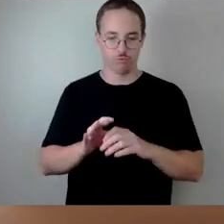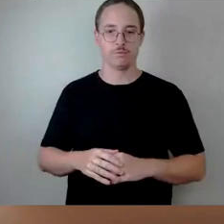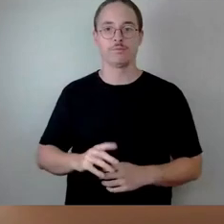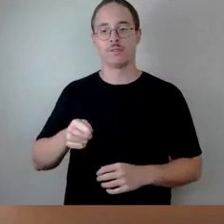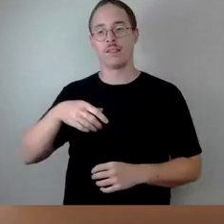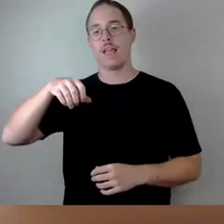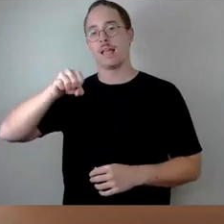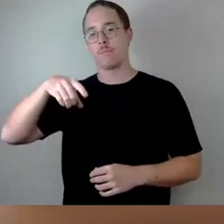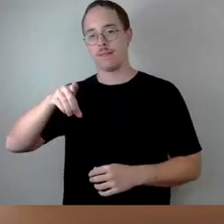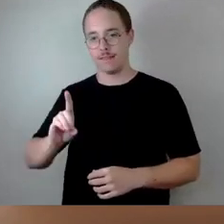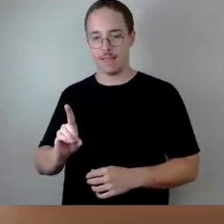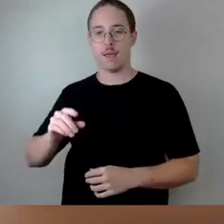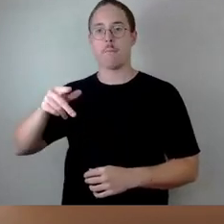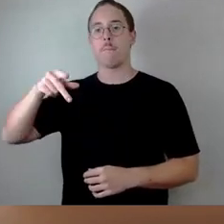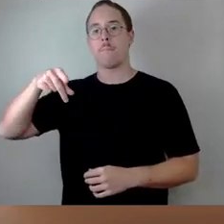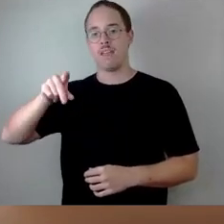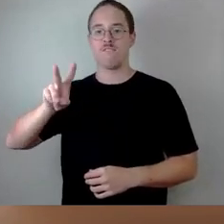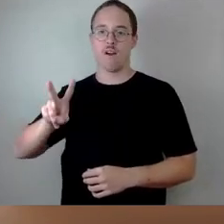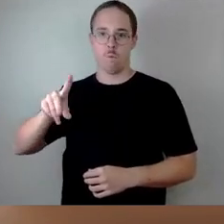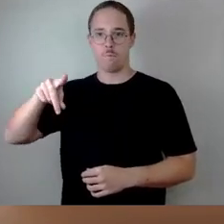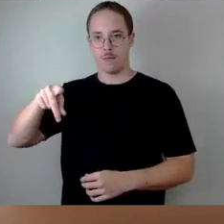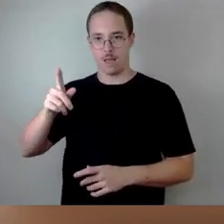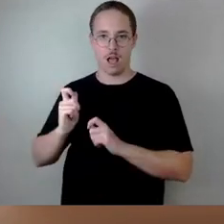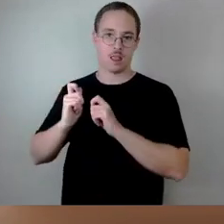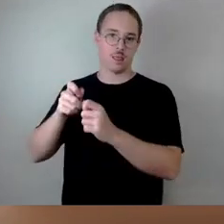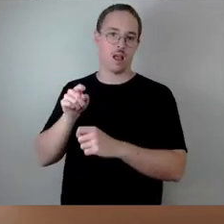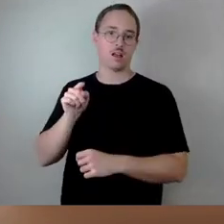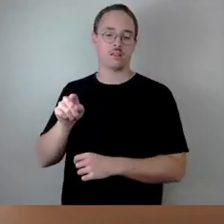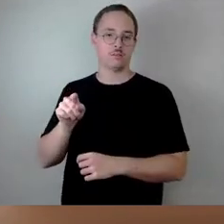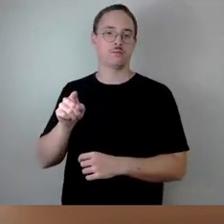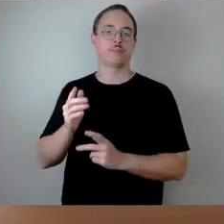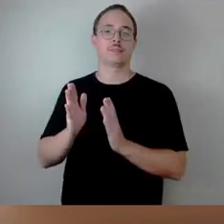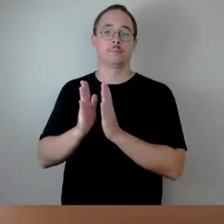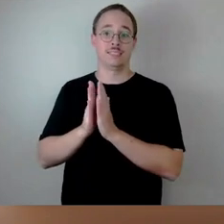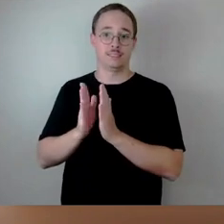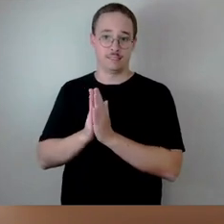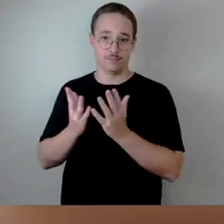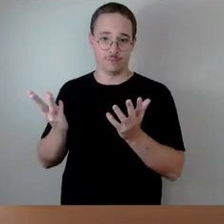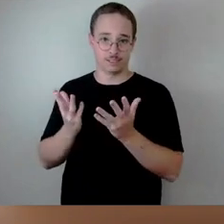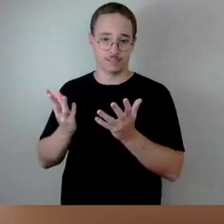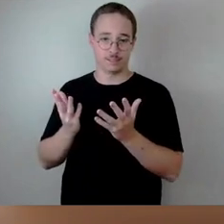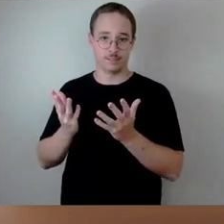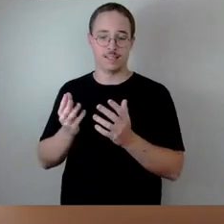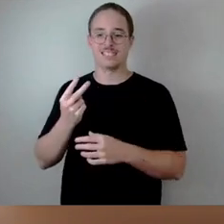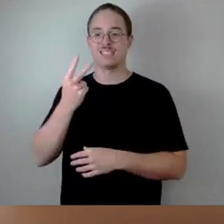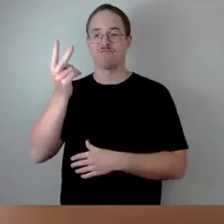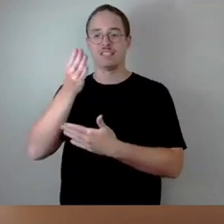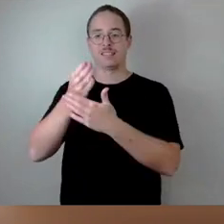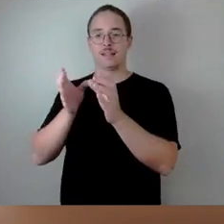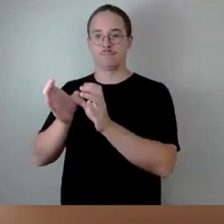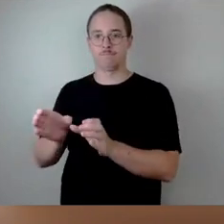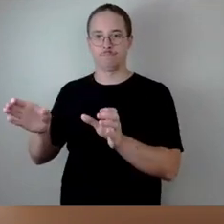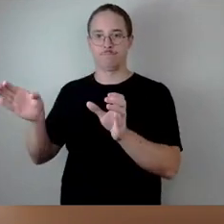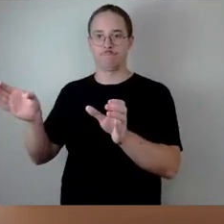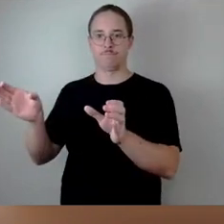-PVP-Antrag, der gebeten worden ist, in zwei Teilabstimmungen zu machen.